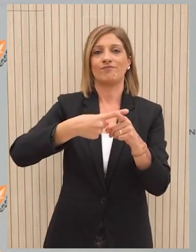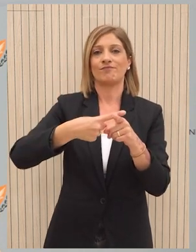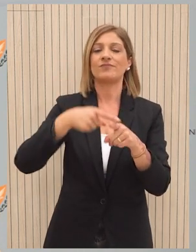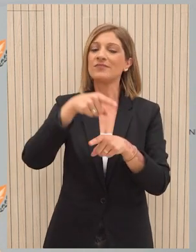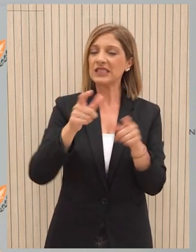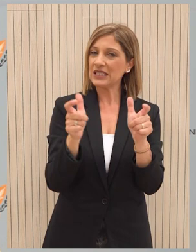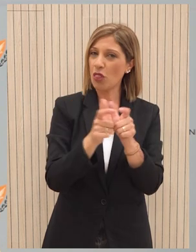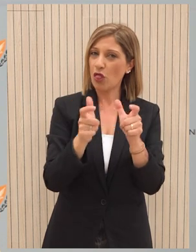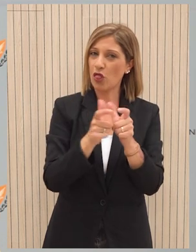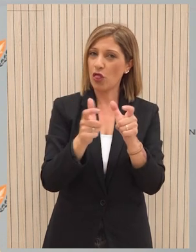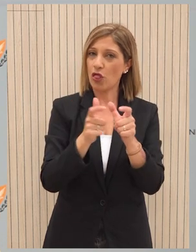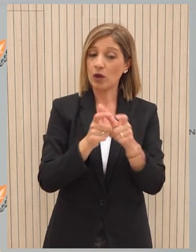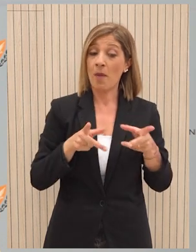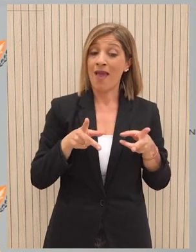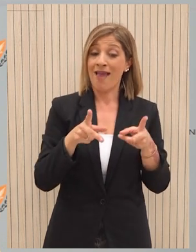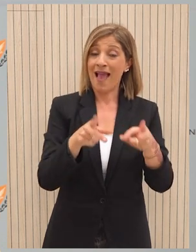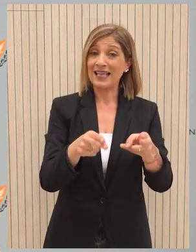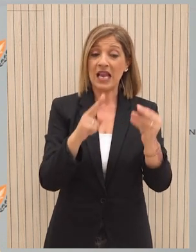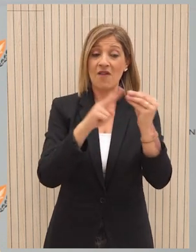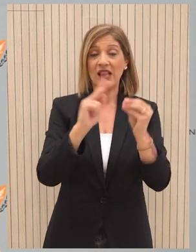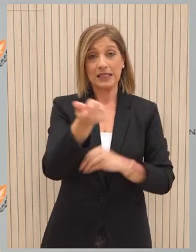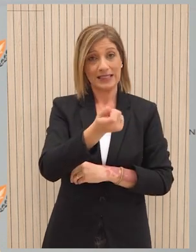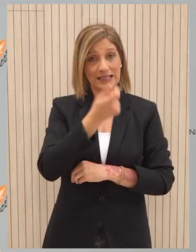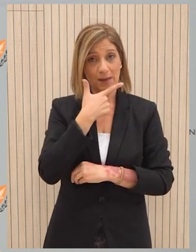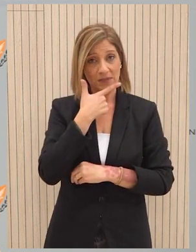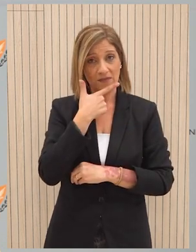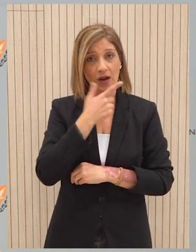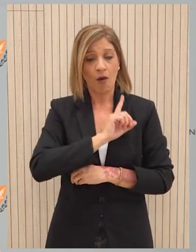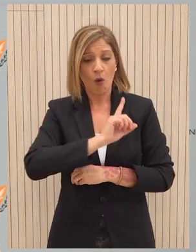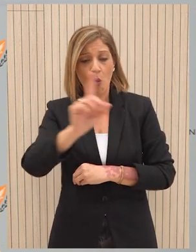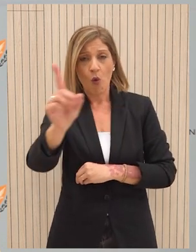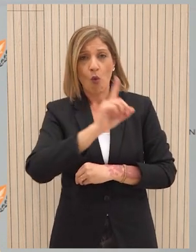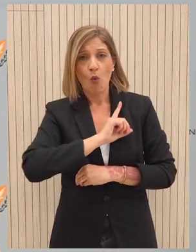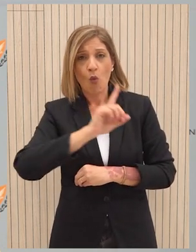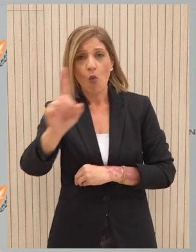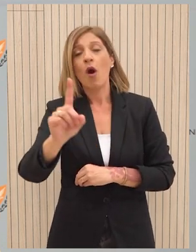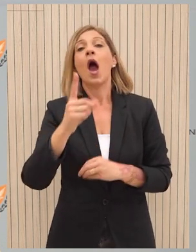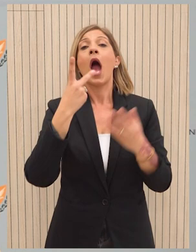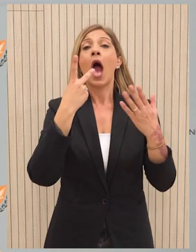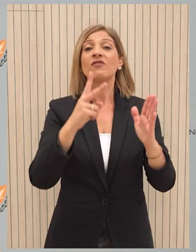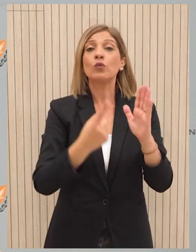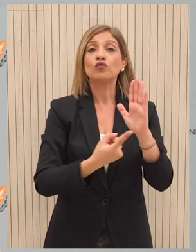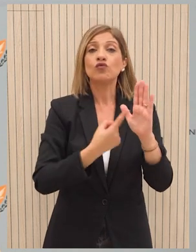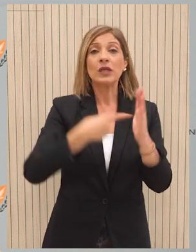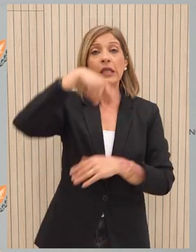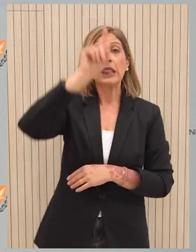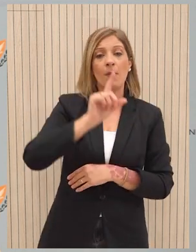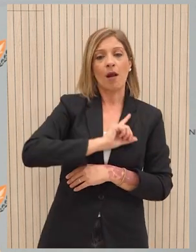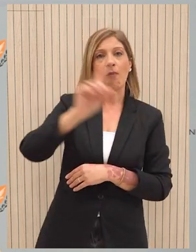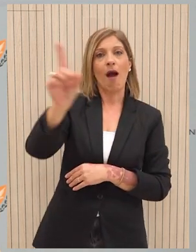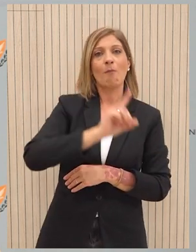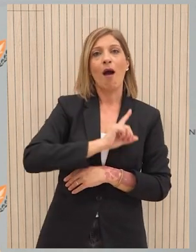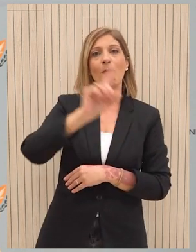πιλωτική εφαρμογή του οποίου εγγενιάστηκε στις 7 Σεπτεμβρίου πραγματοποιεί περίπου 700 μετακινήσεις στη μέρα με τις εκτιμήσεις να αναφέρουν